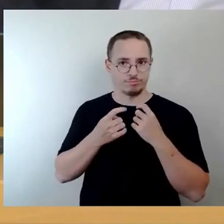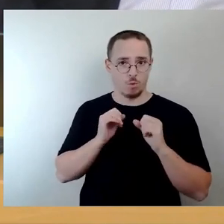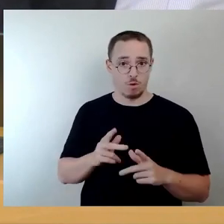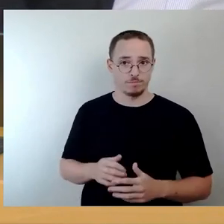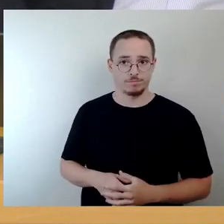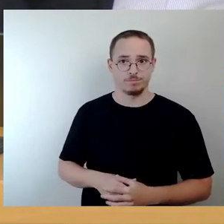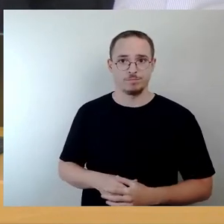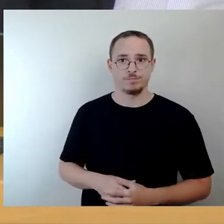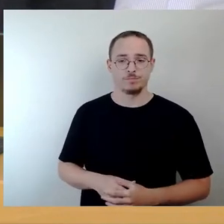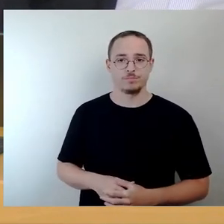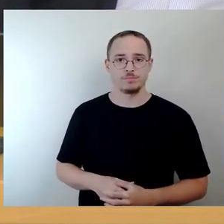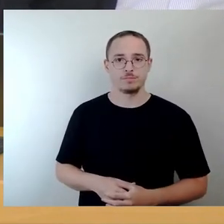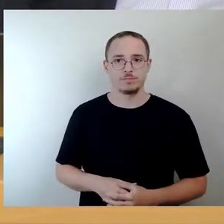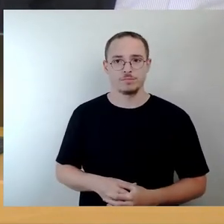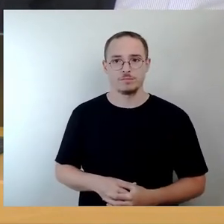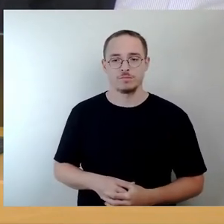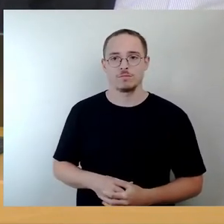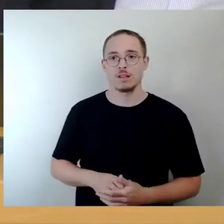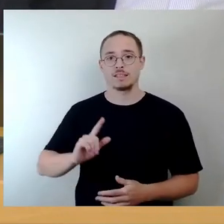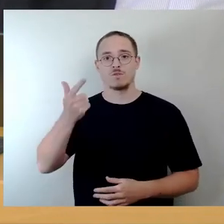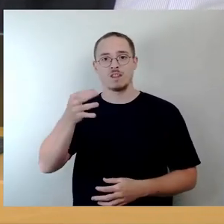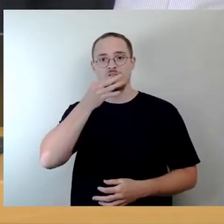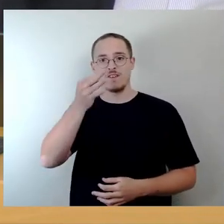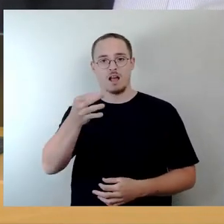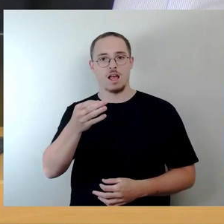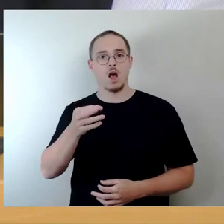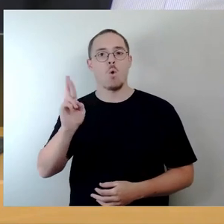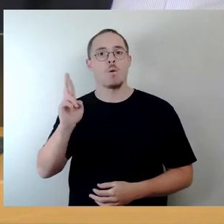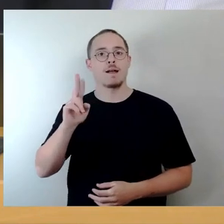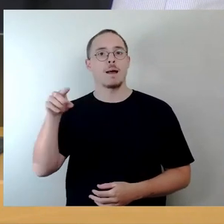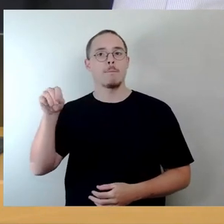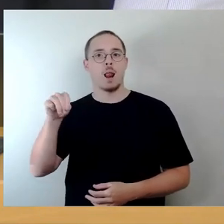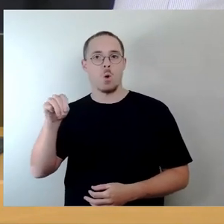Frage kommen. Robert Maloney, FDP-Fraktion, bitte.